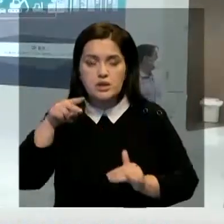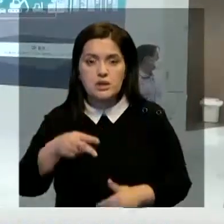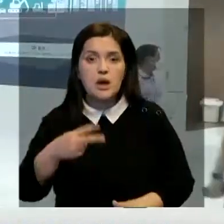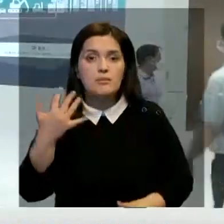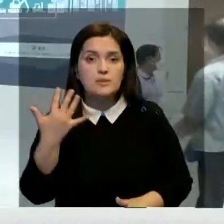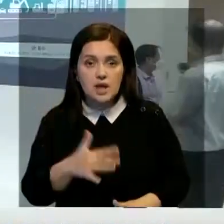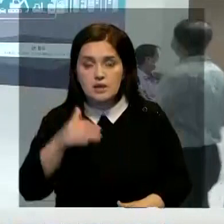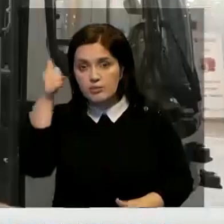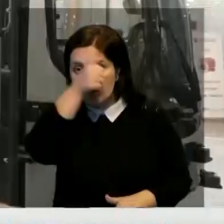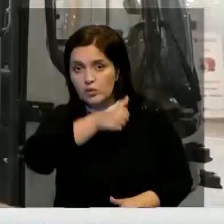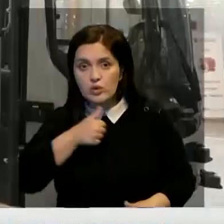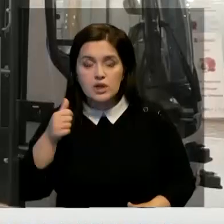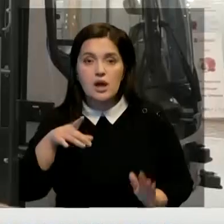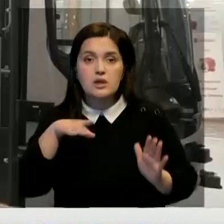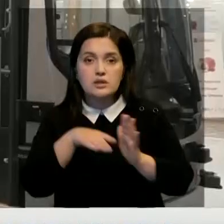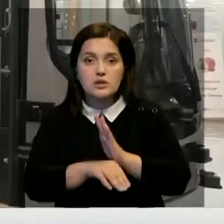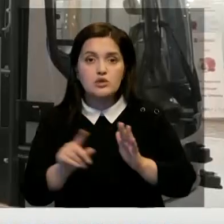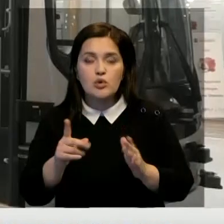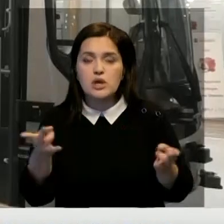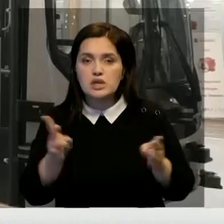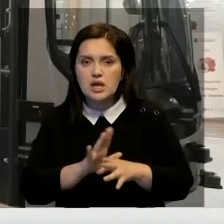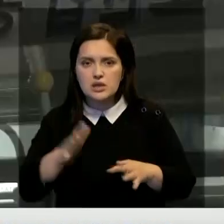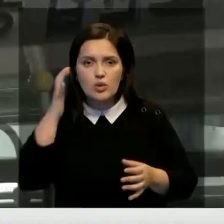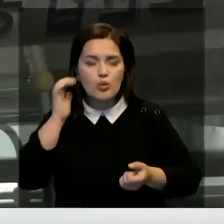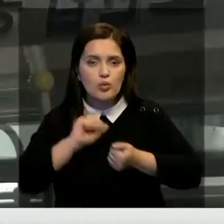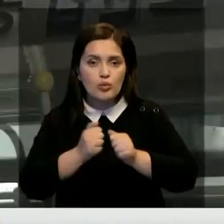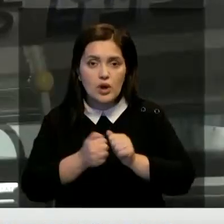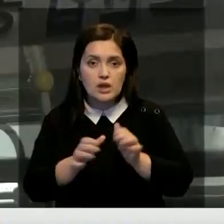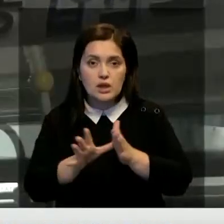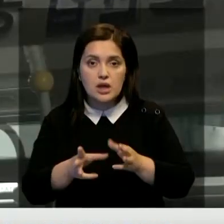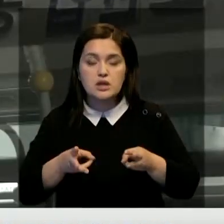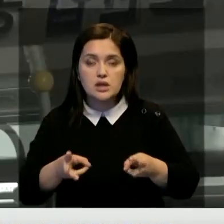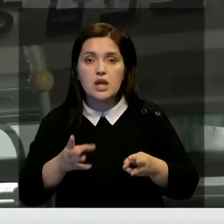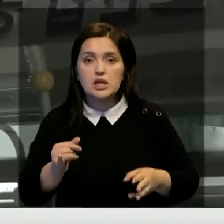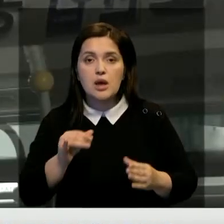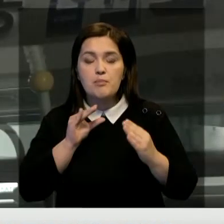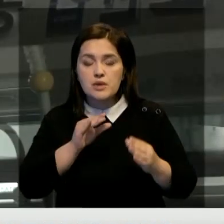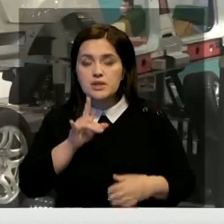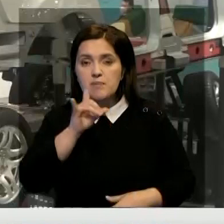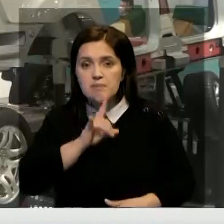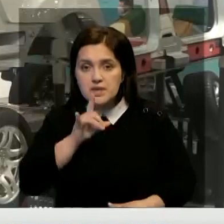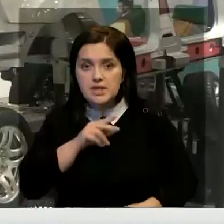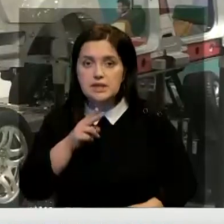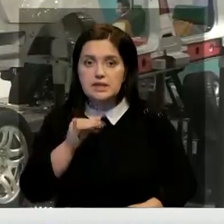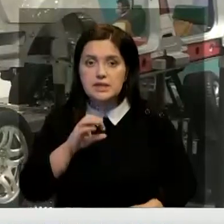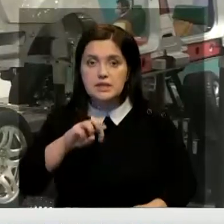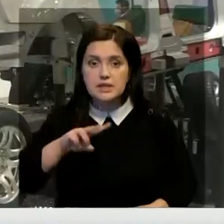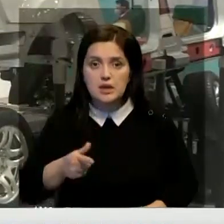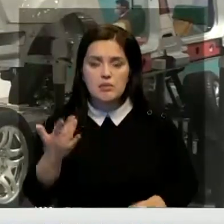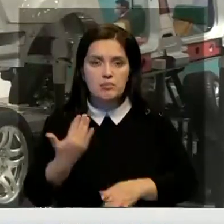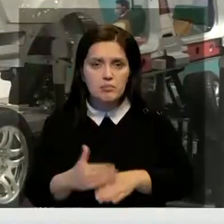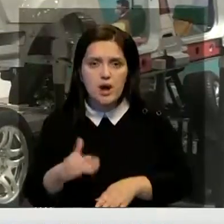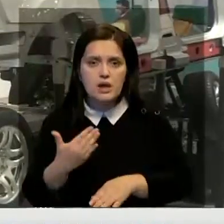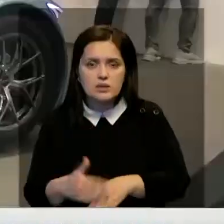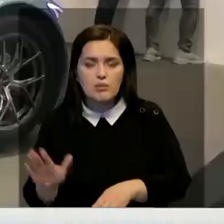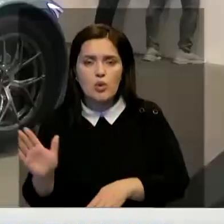-му году. Это означает, что в стране не останется угольных электростанций и машин с бензиновым и дизельным двигателями. Их уже постепенно